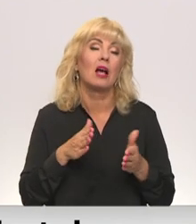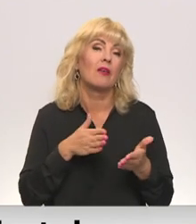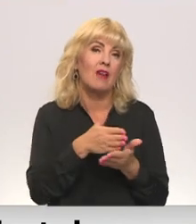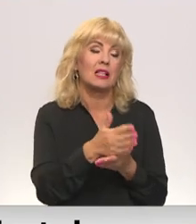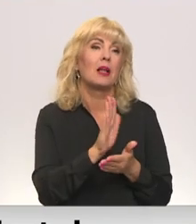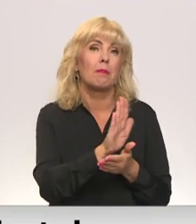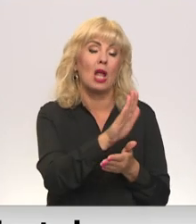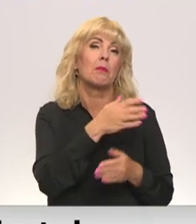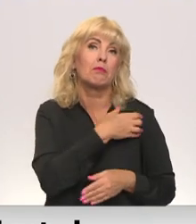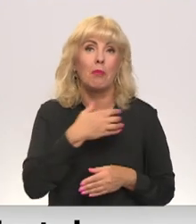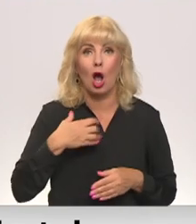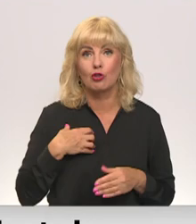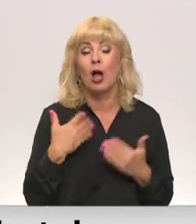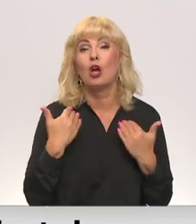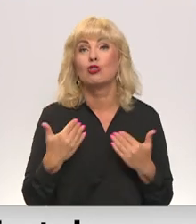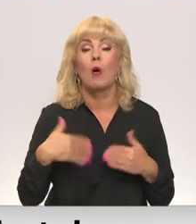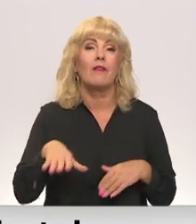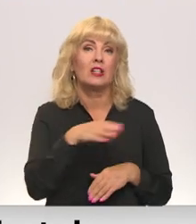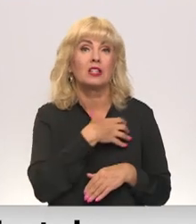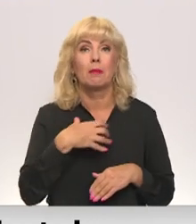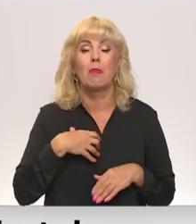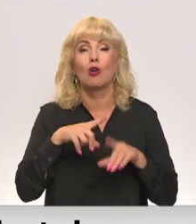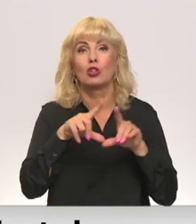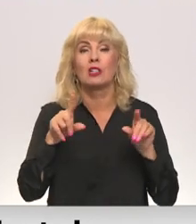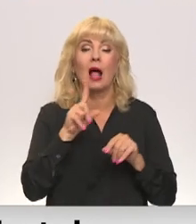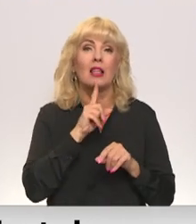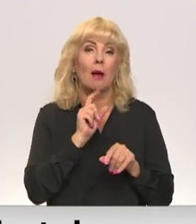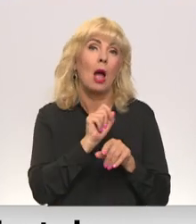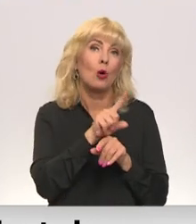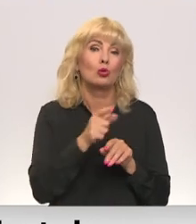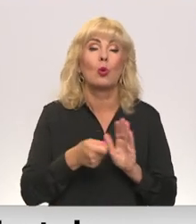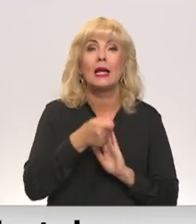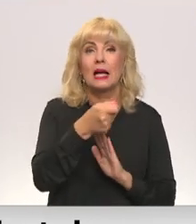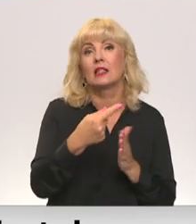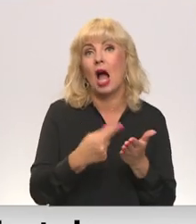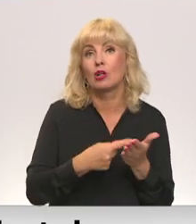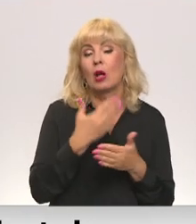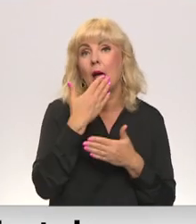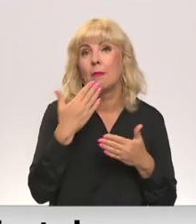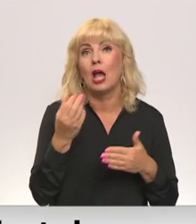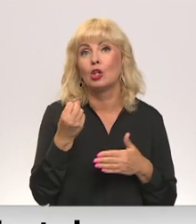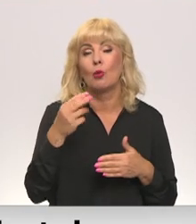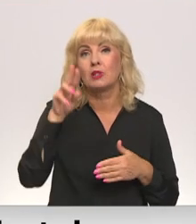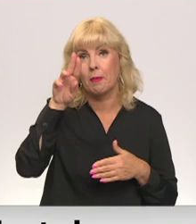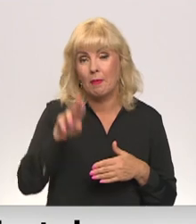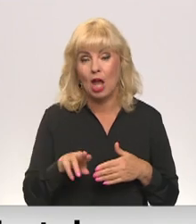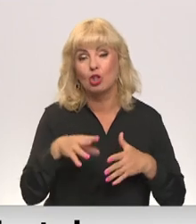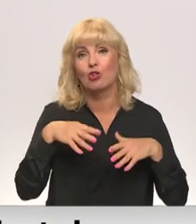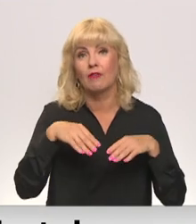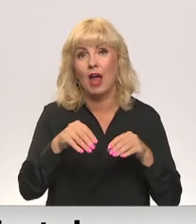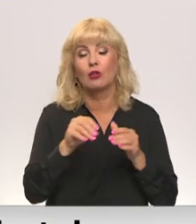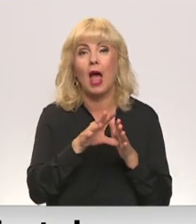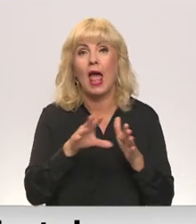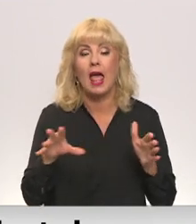pie pašvaldības. Šobrīd visām pašvaldības iestādēm Liepājā uzdots iesniegt atskaiti par pēdējos 12 mēnešos veiktajiem